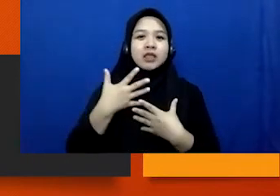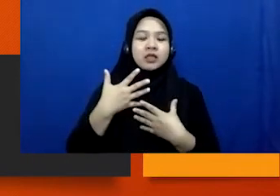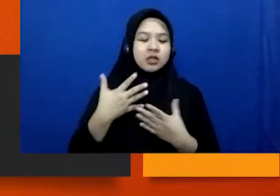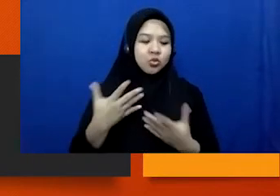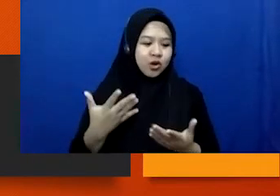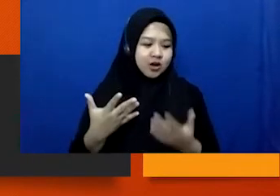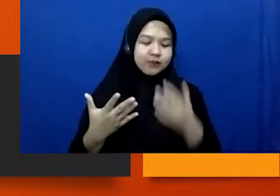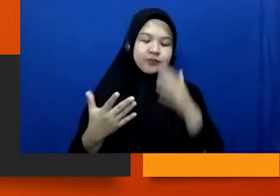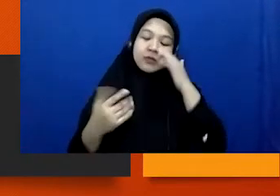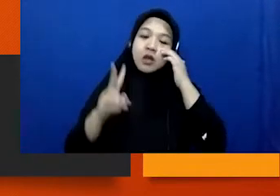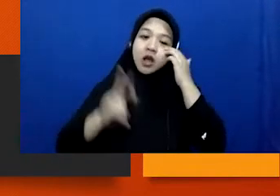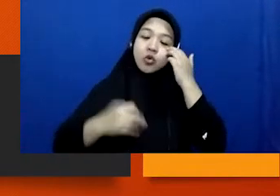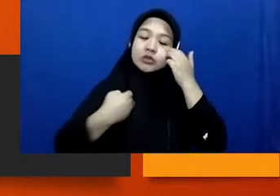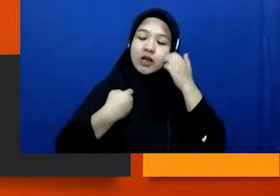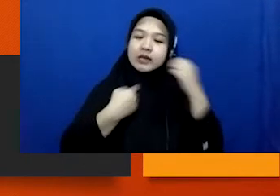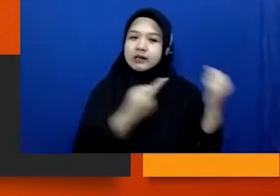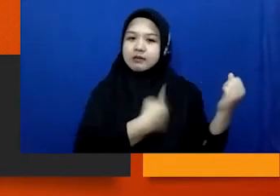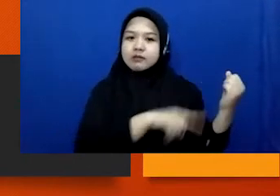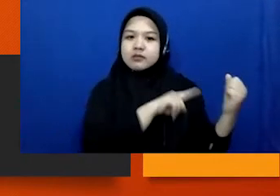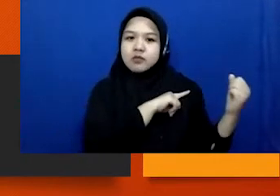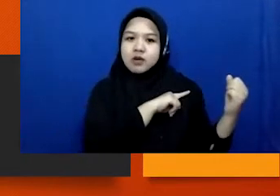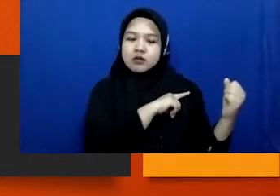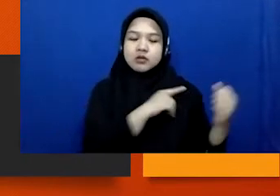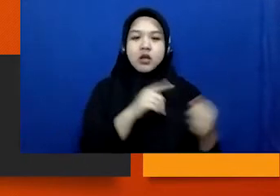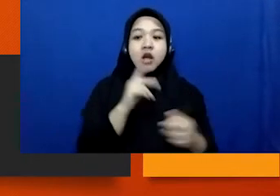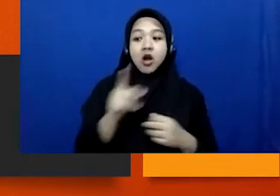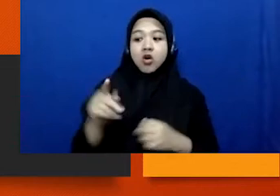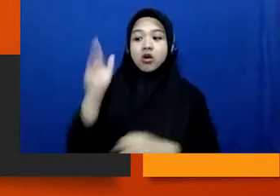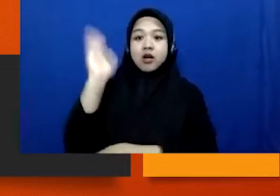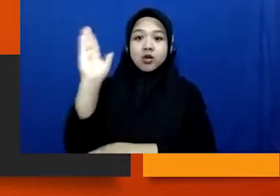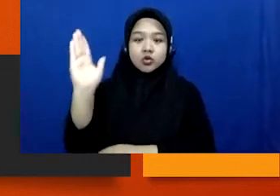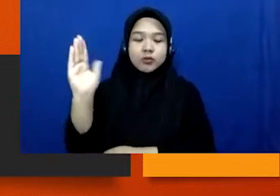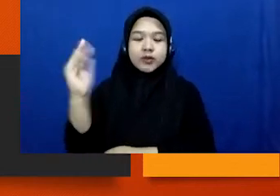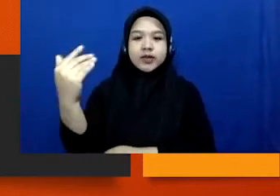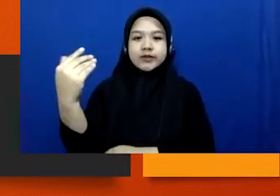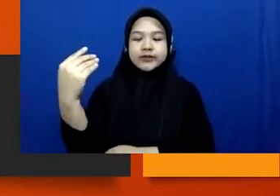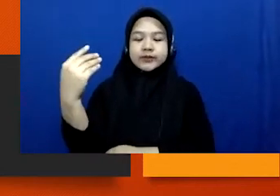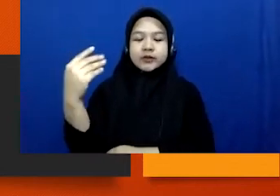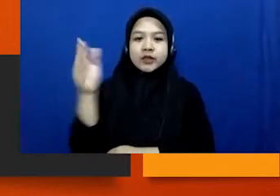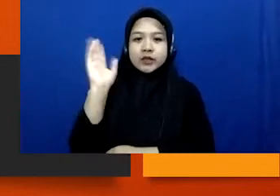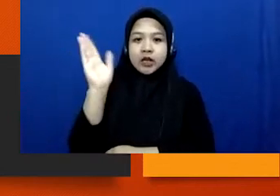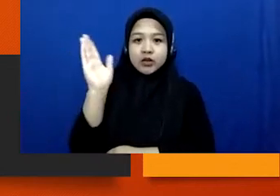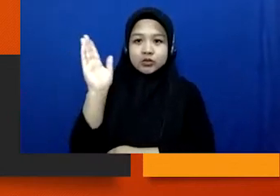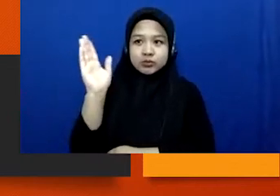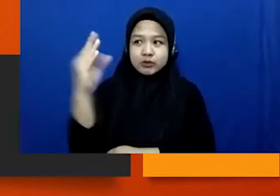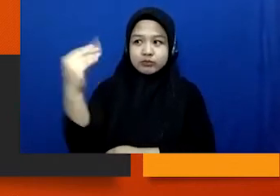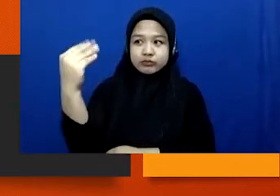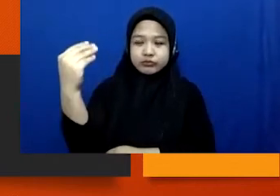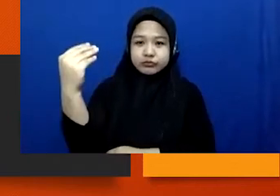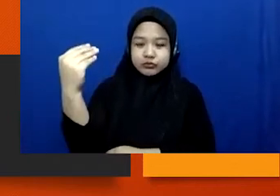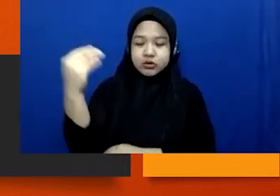punya skill harus ada skill dimana saat narasumber menghentikan jurnalis menghentikan